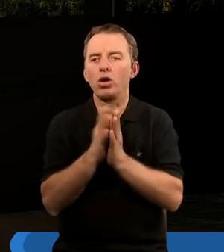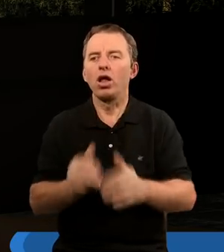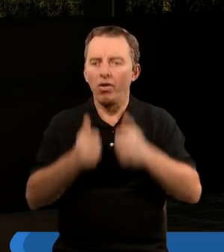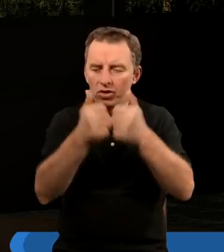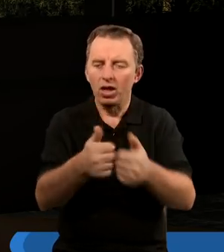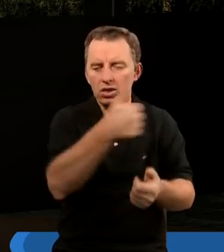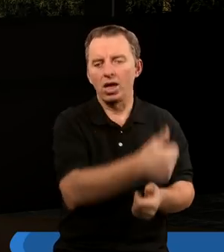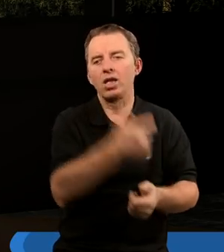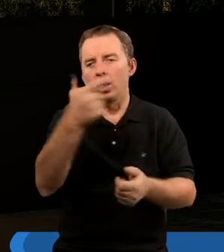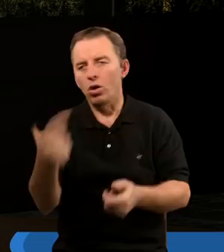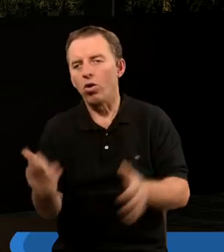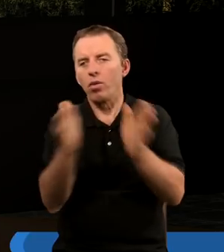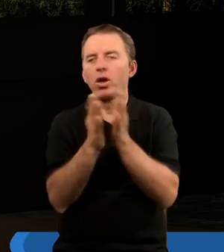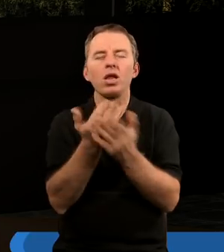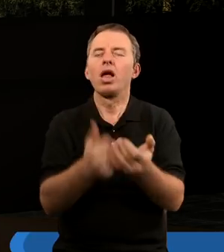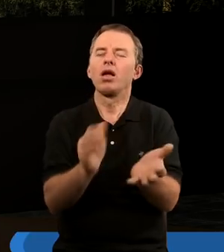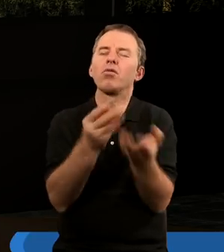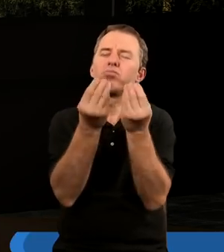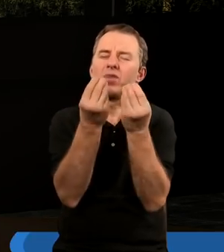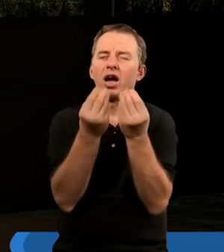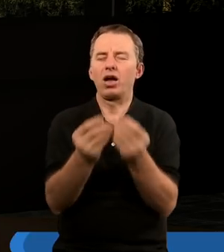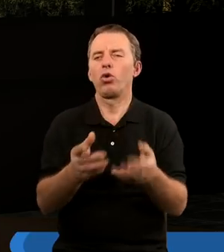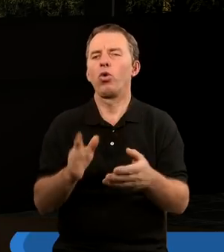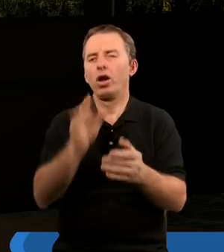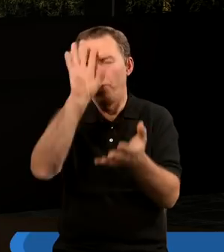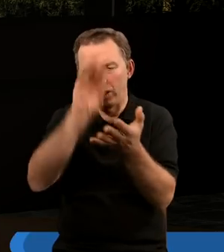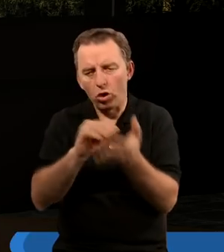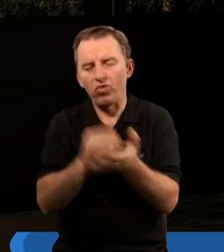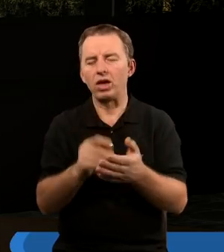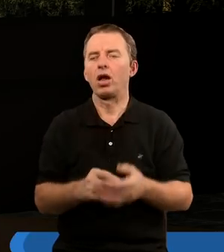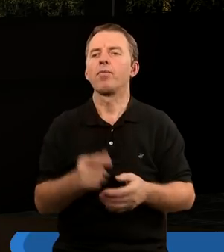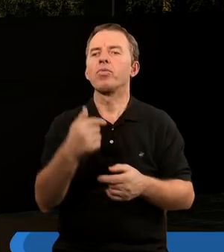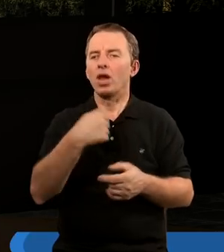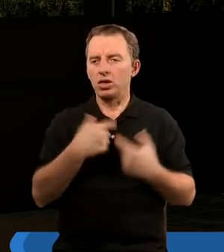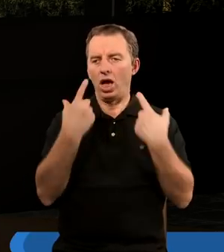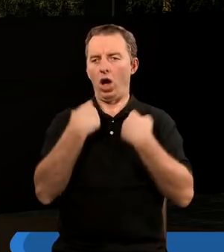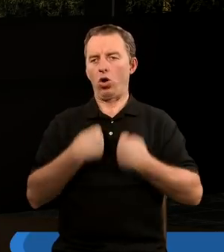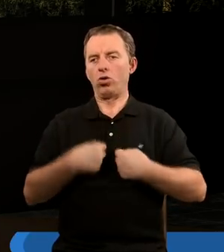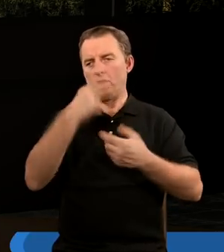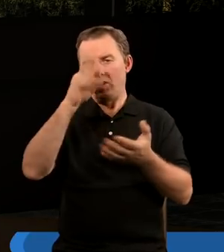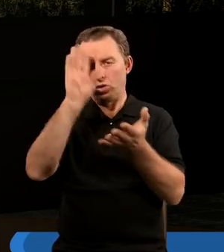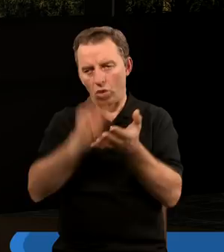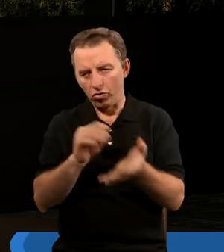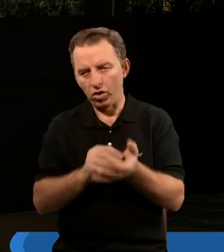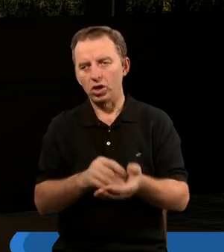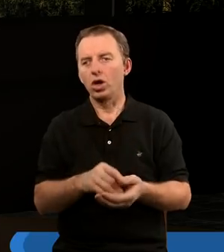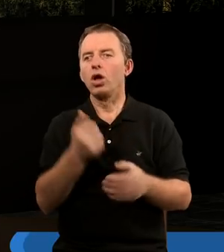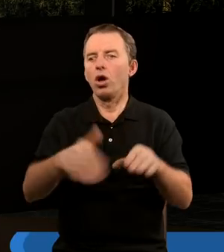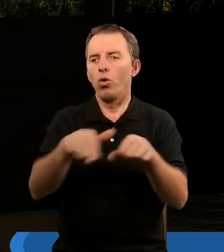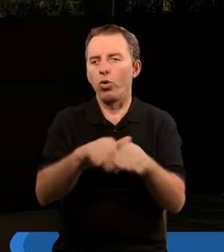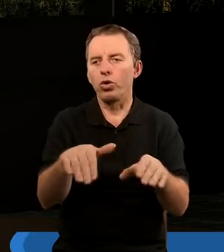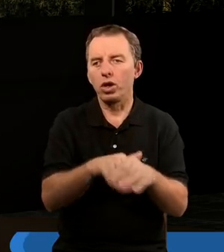stawienniczej, jeden za drugim. Więc to jest niezwykłe doświadczenie tego, czego ja osobiście też mogę doświadczyć podczas